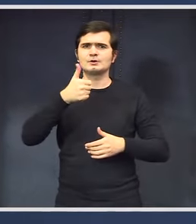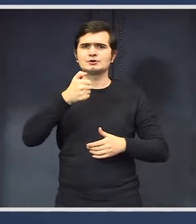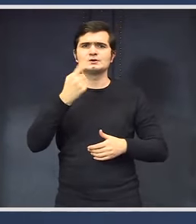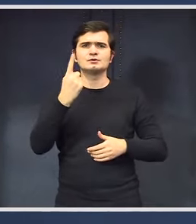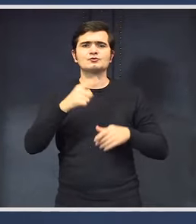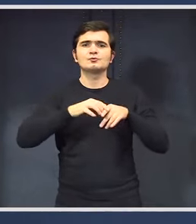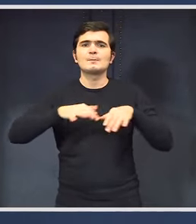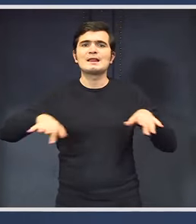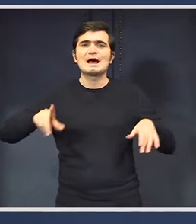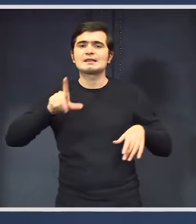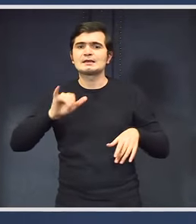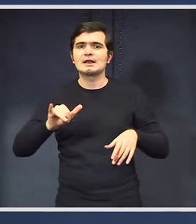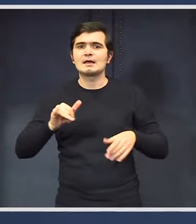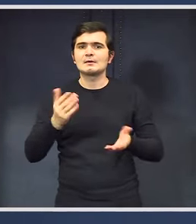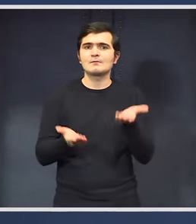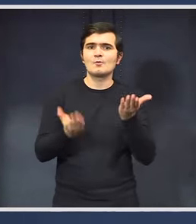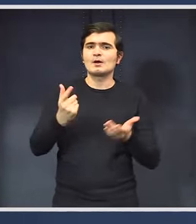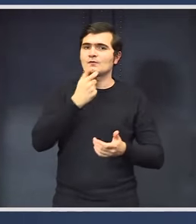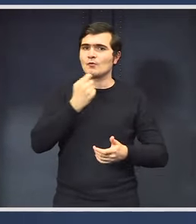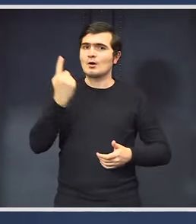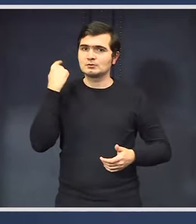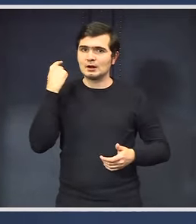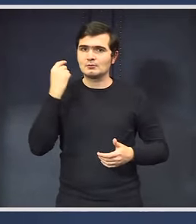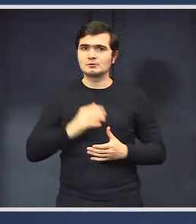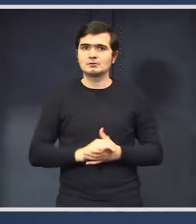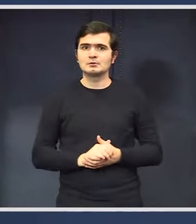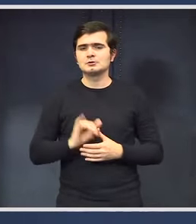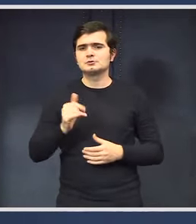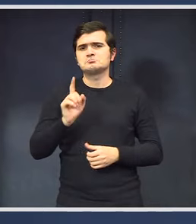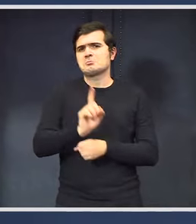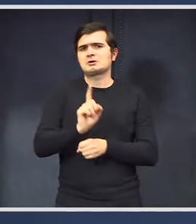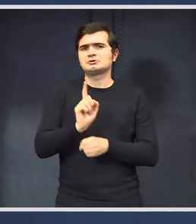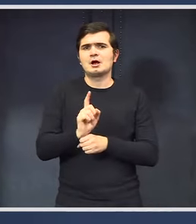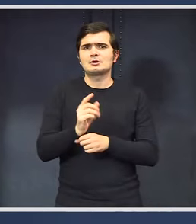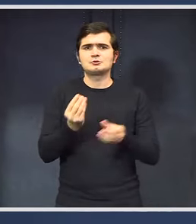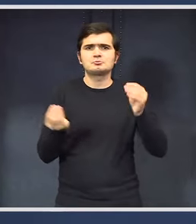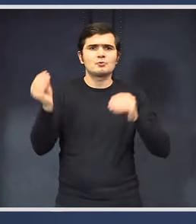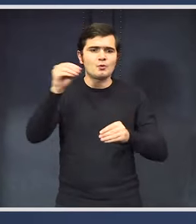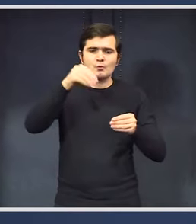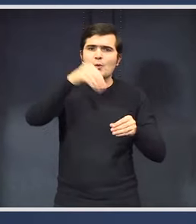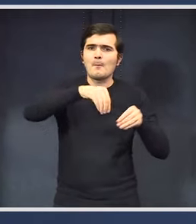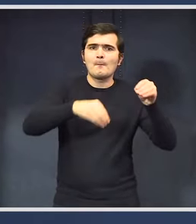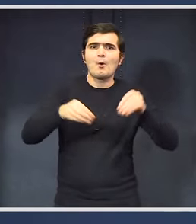miliarde de lei față de anul trecut și aceeași componență. Vom avea